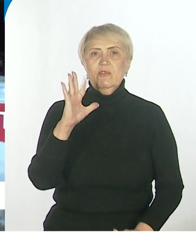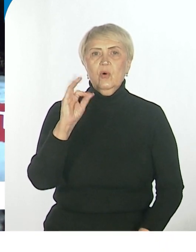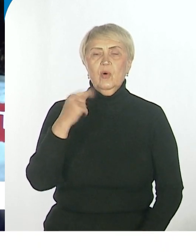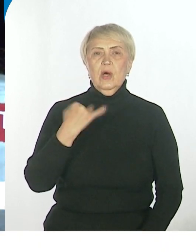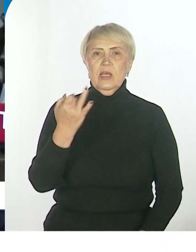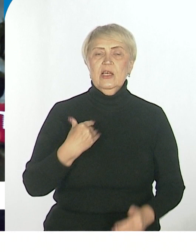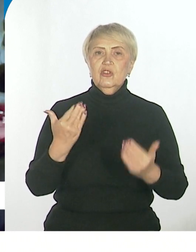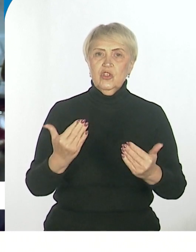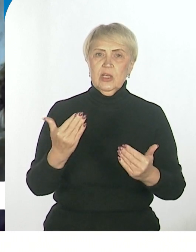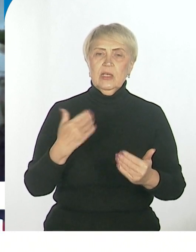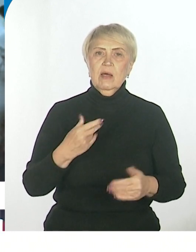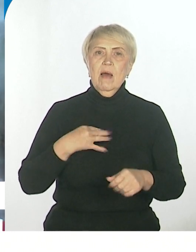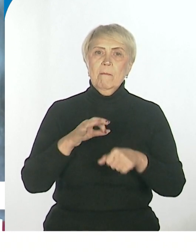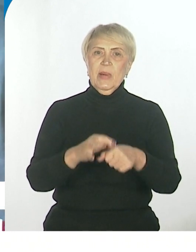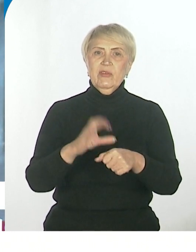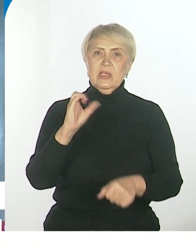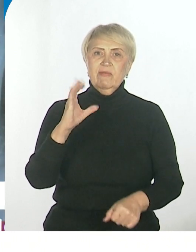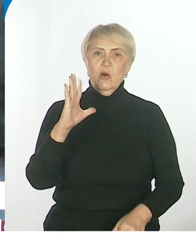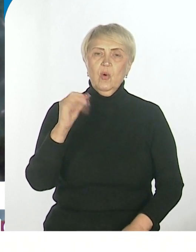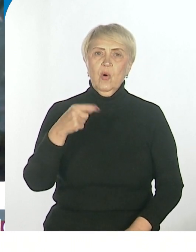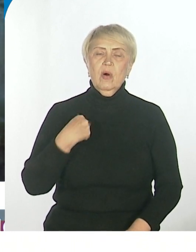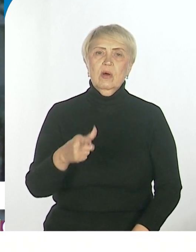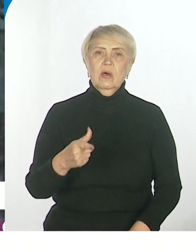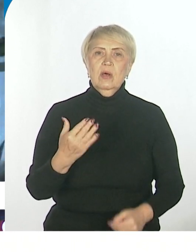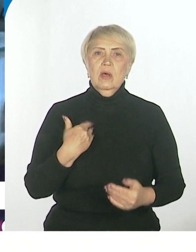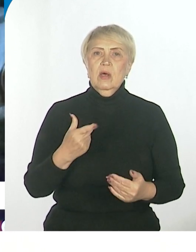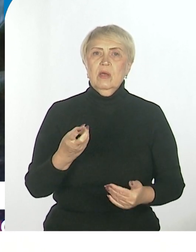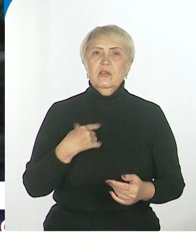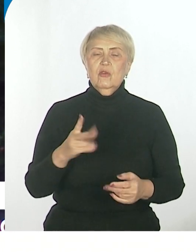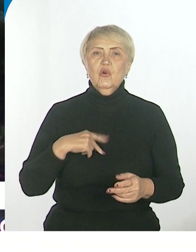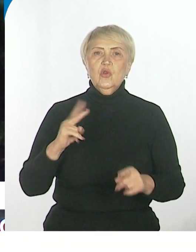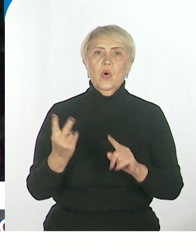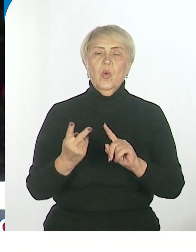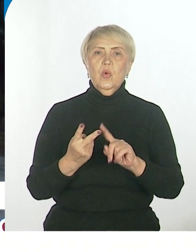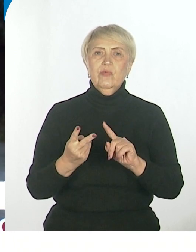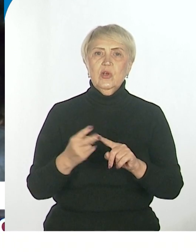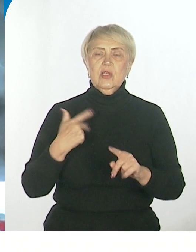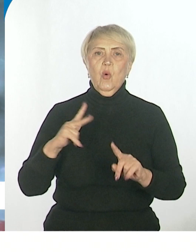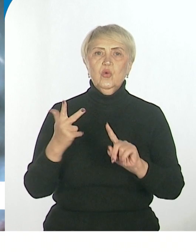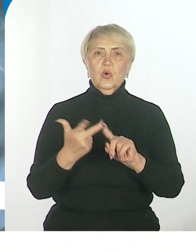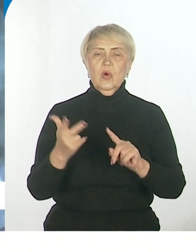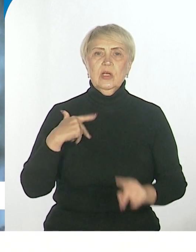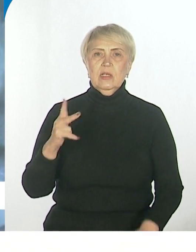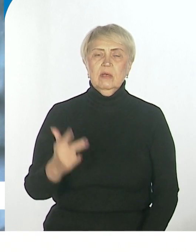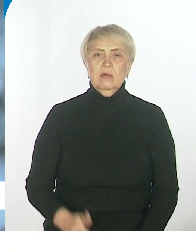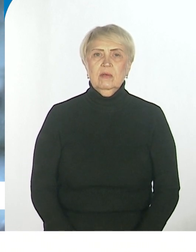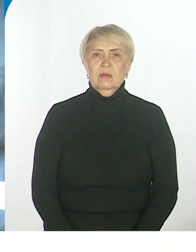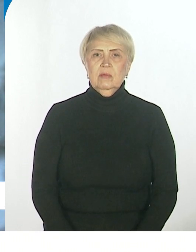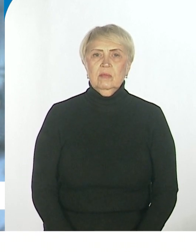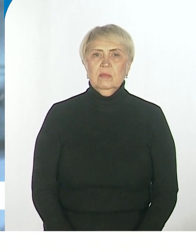с началом проведения специальной военной операции это даже не удвоилось, утроилось, наверное, скажем так,